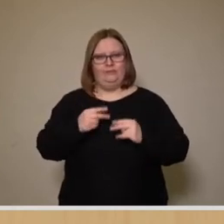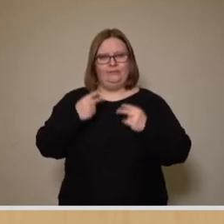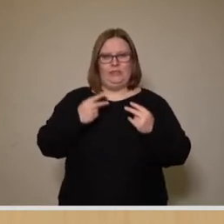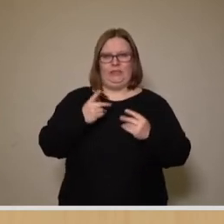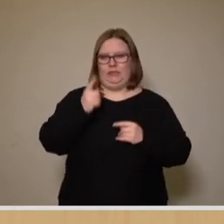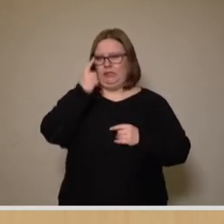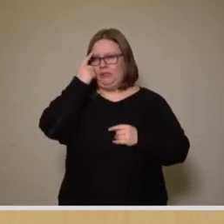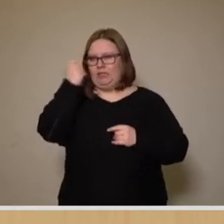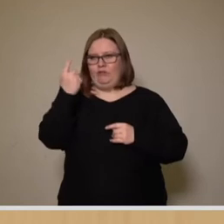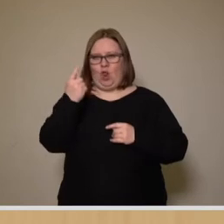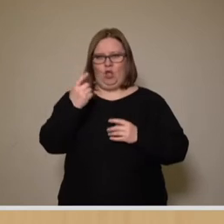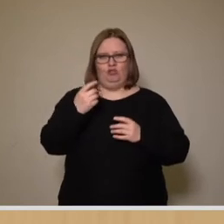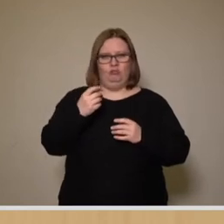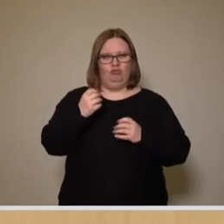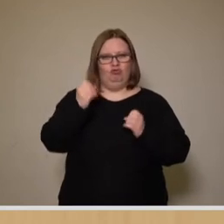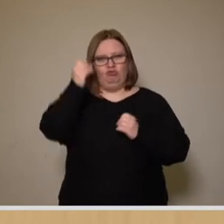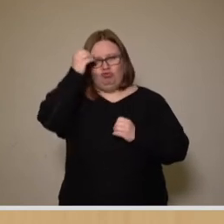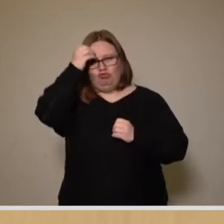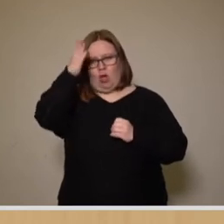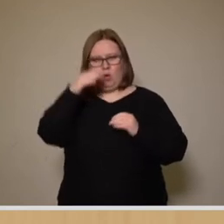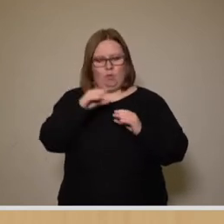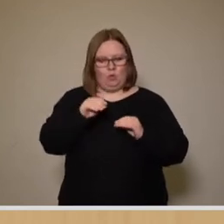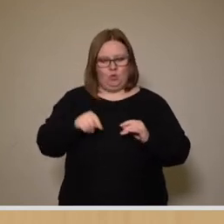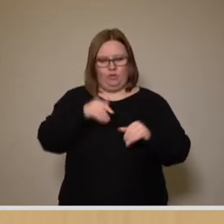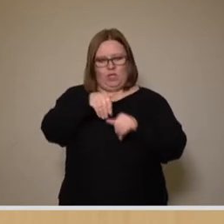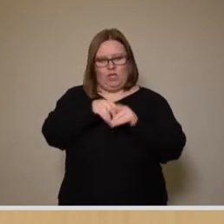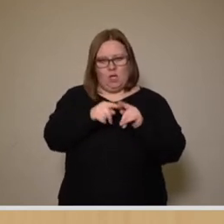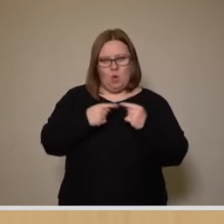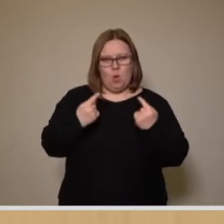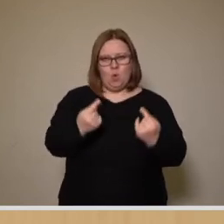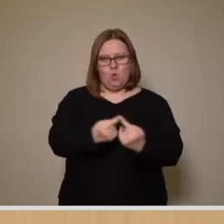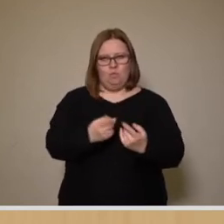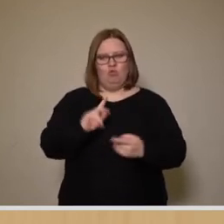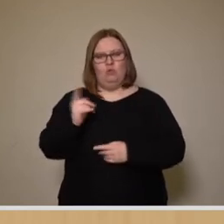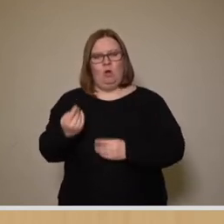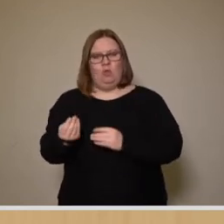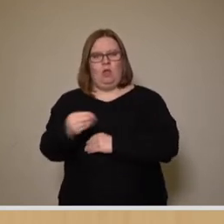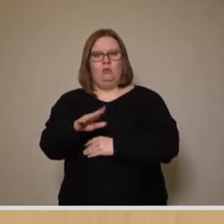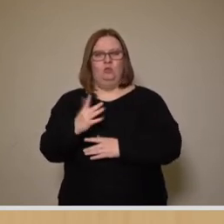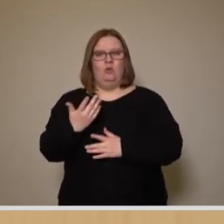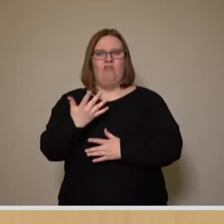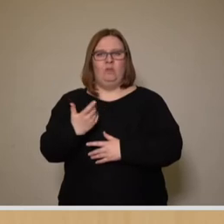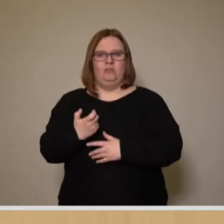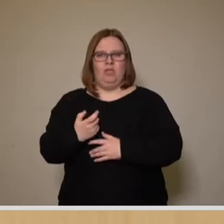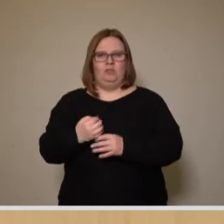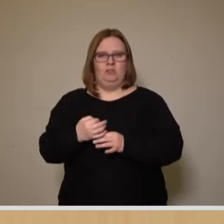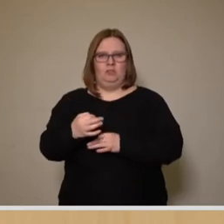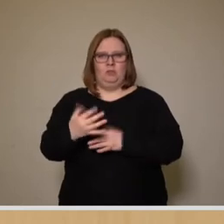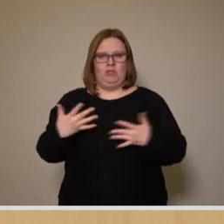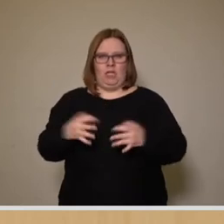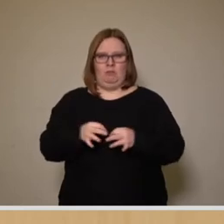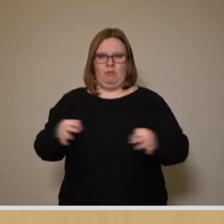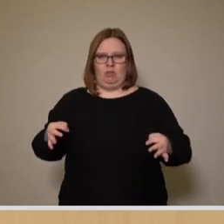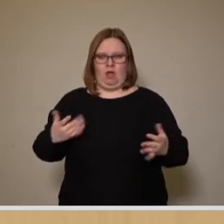auch sehr logischen Nutzung des Innenraums und mit der Schaffung eines 25 mal 10 Meter